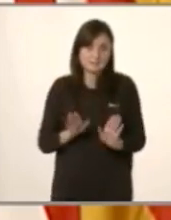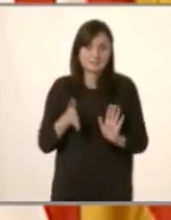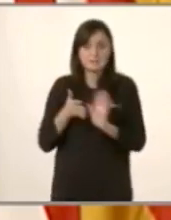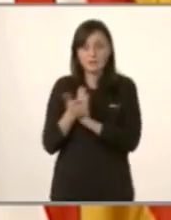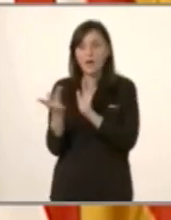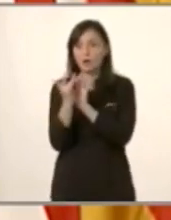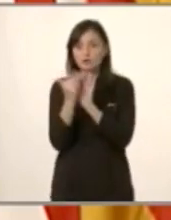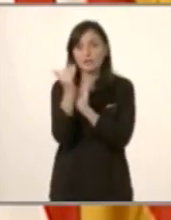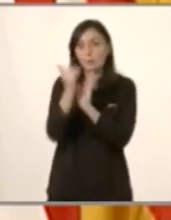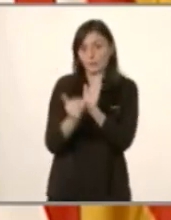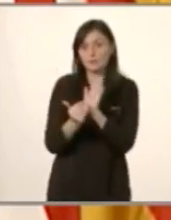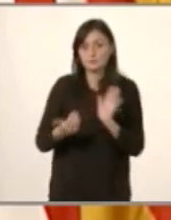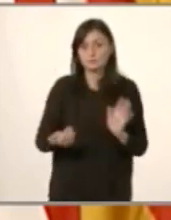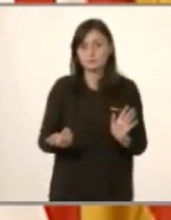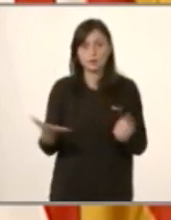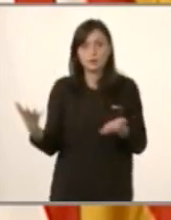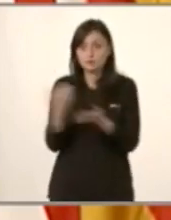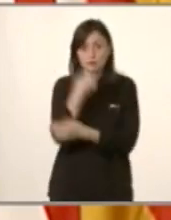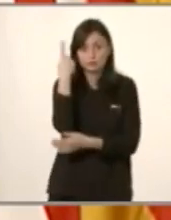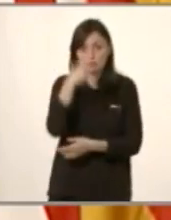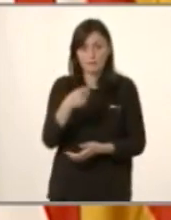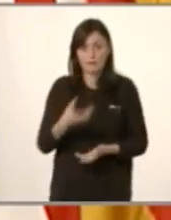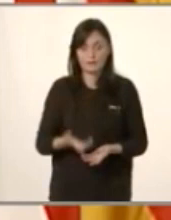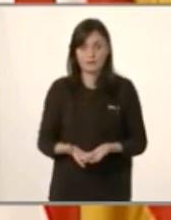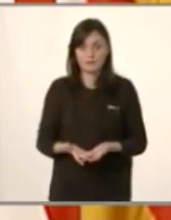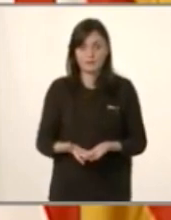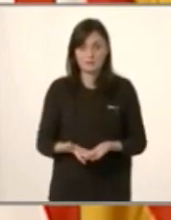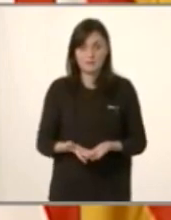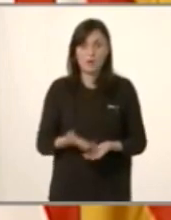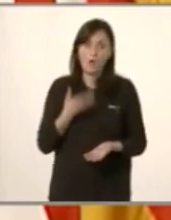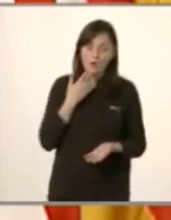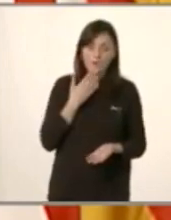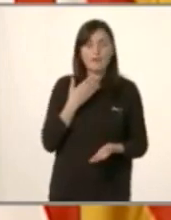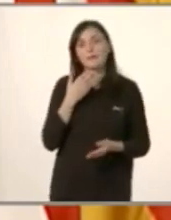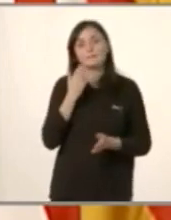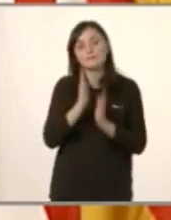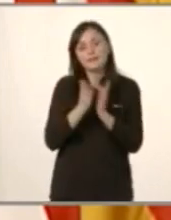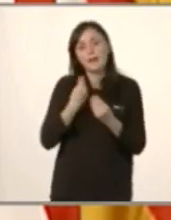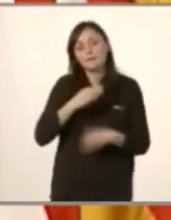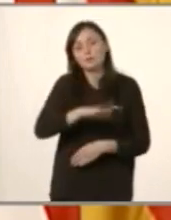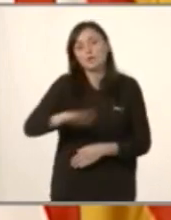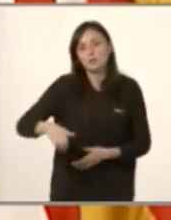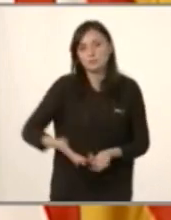Minimitzar les relacions? Ho sabem o no? Ens hem de tractar com a xiquets?